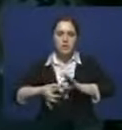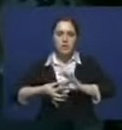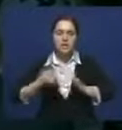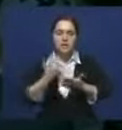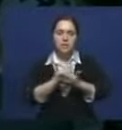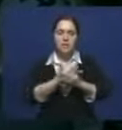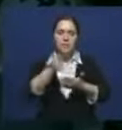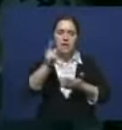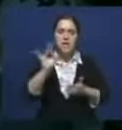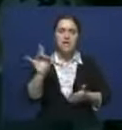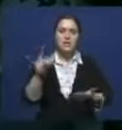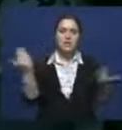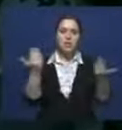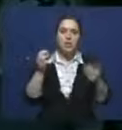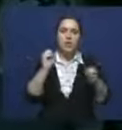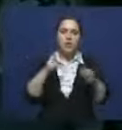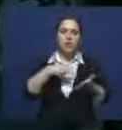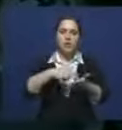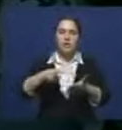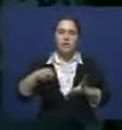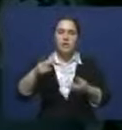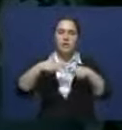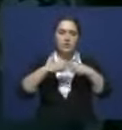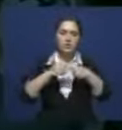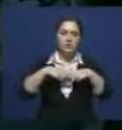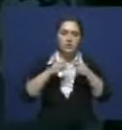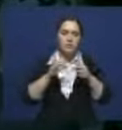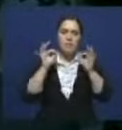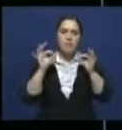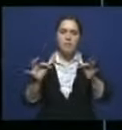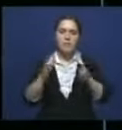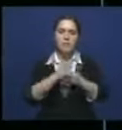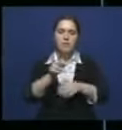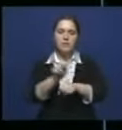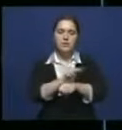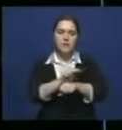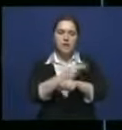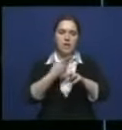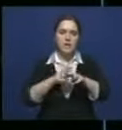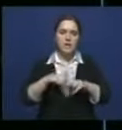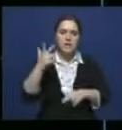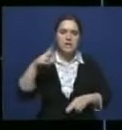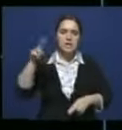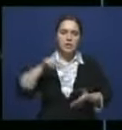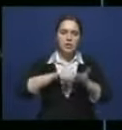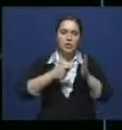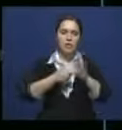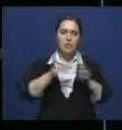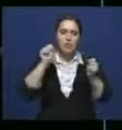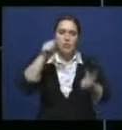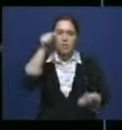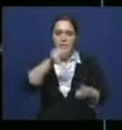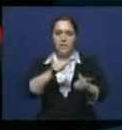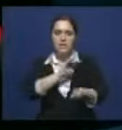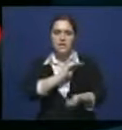замеряя подвижность их суставов и подбирая правильные методы для реабилитации. При этом 3D-комната может подстраиваться под детей